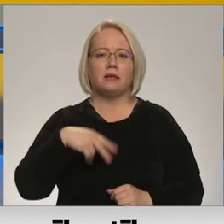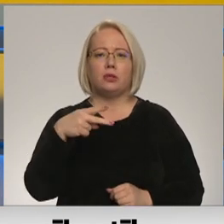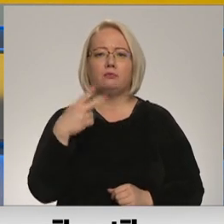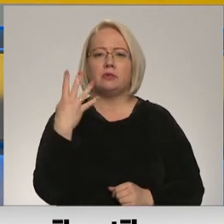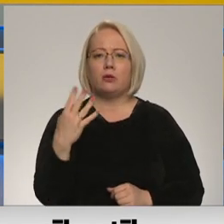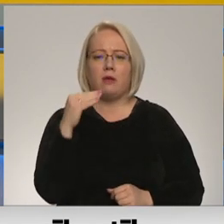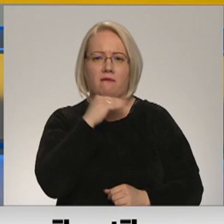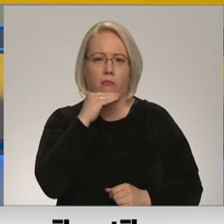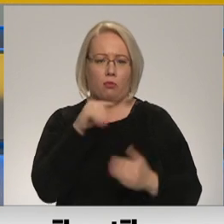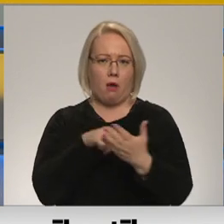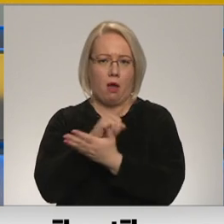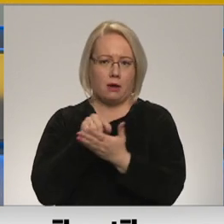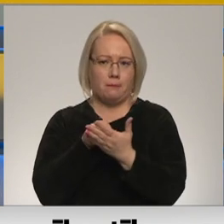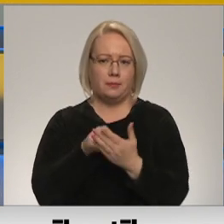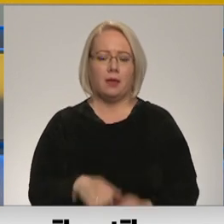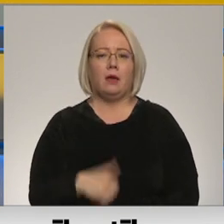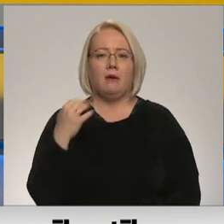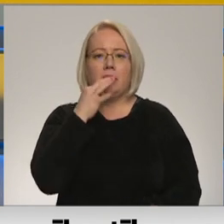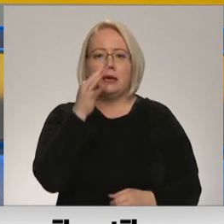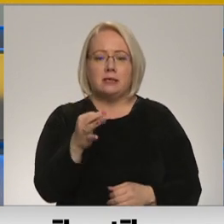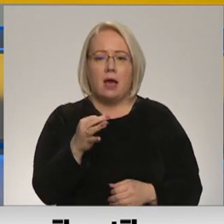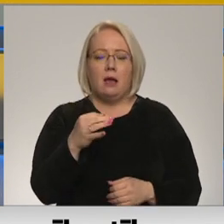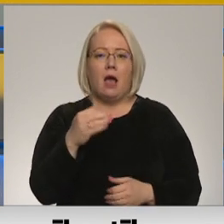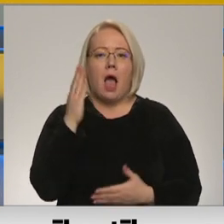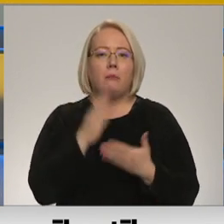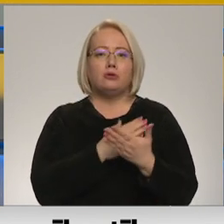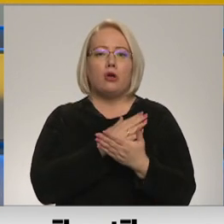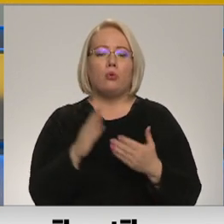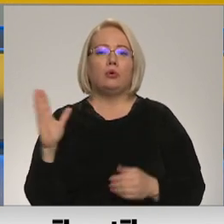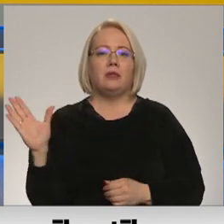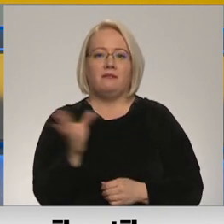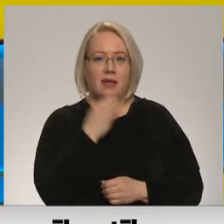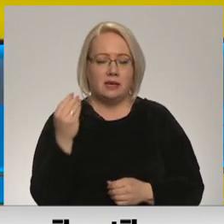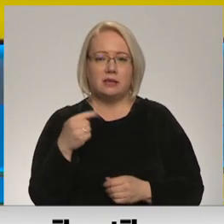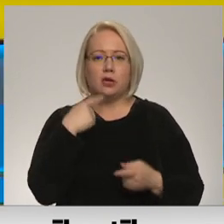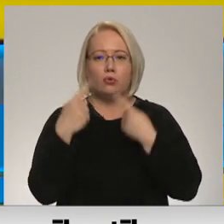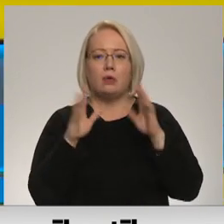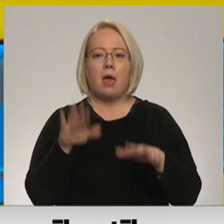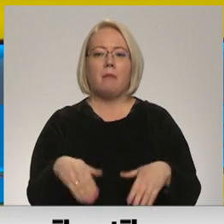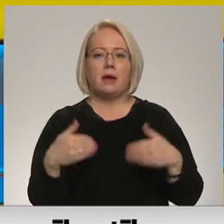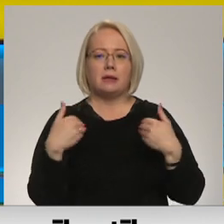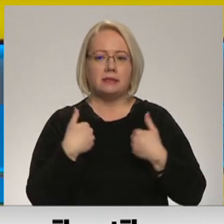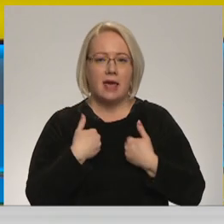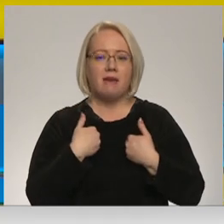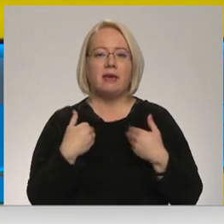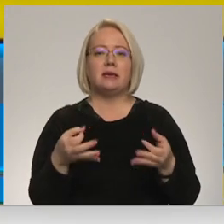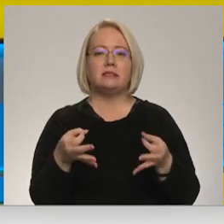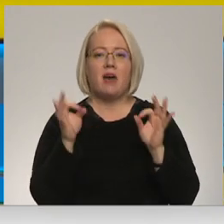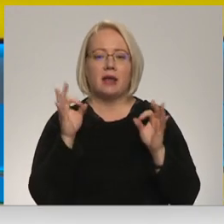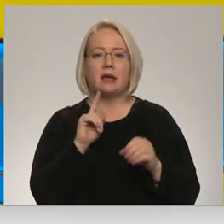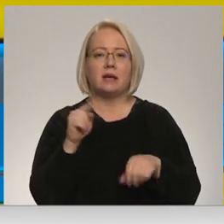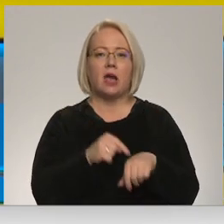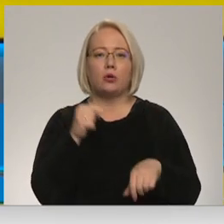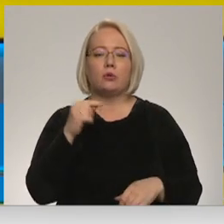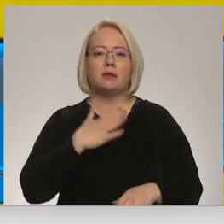februāra? Man šeit kapslūt viss. Ja es runāju tieši par sevi, tad svarīgāk ir tas, kā šobrīd